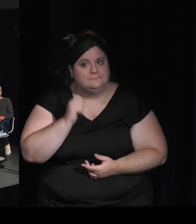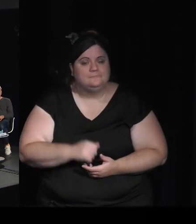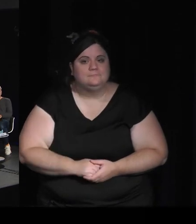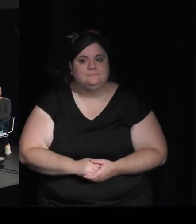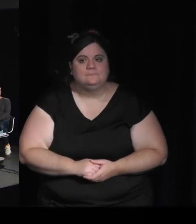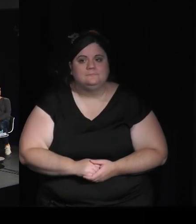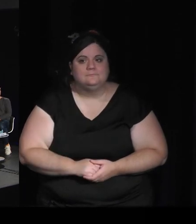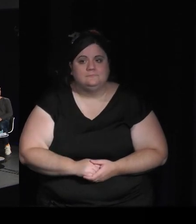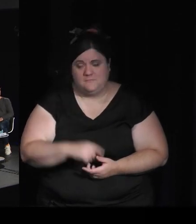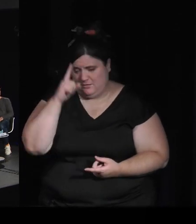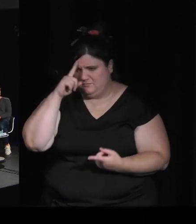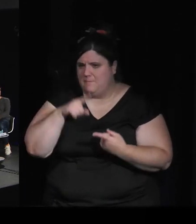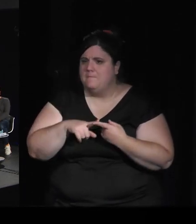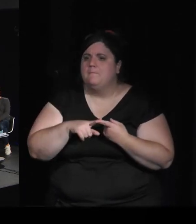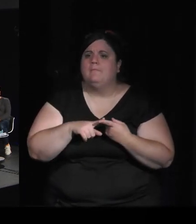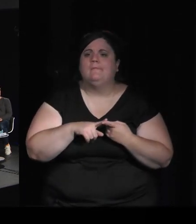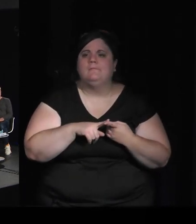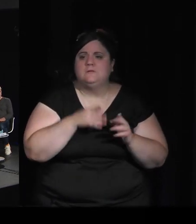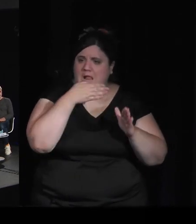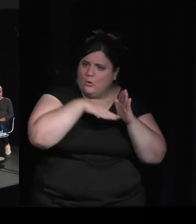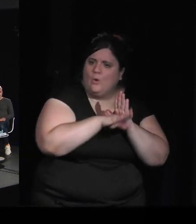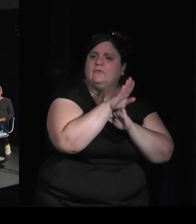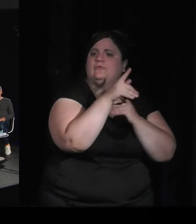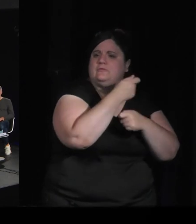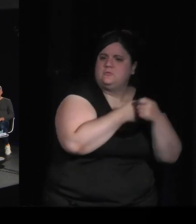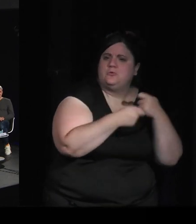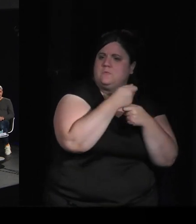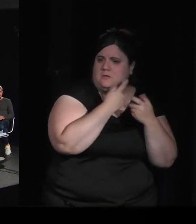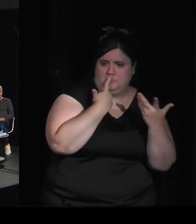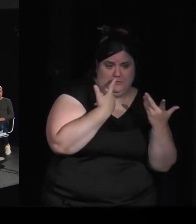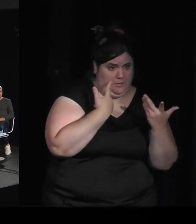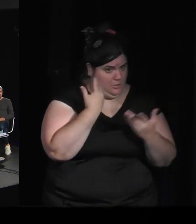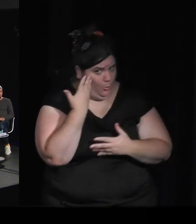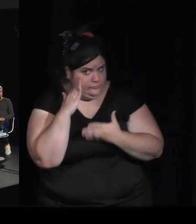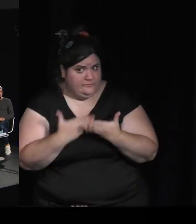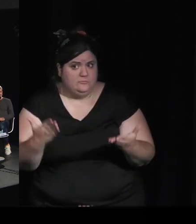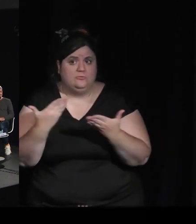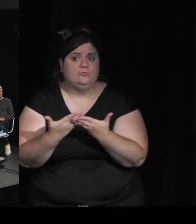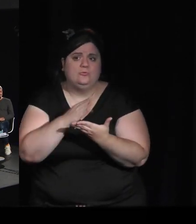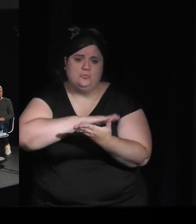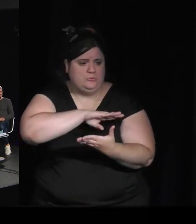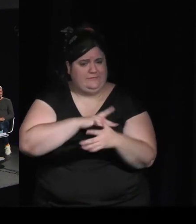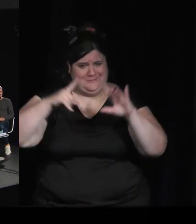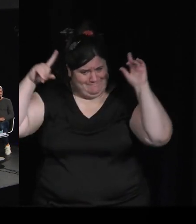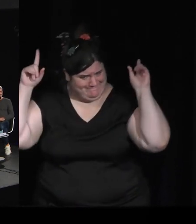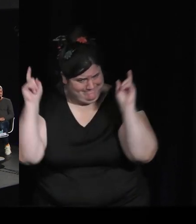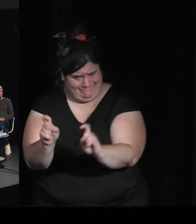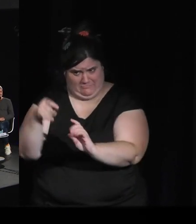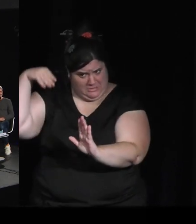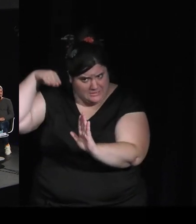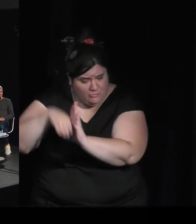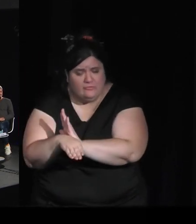Alors, quel jeu sur la décroissance vous avez ? Pour voir, si on fait le... Récemment a été annoncé